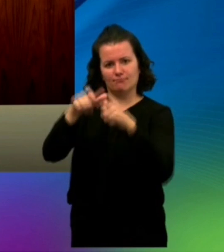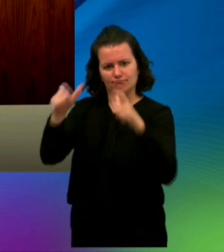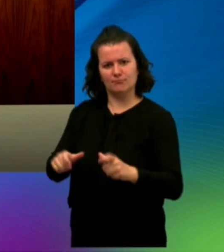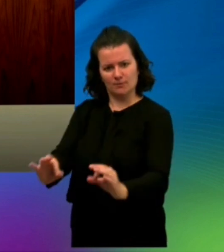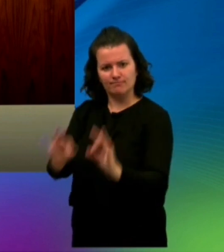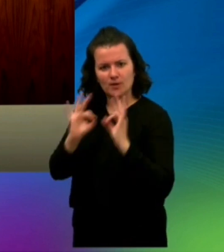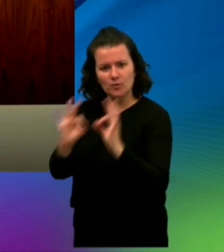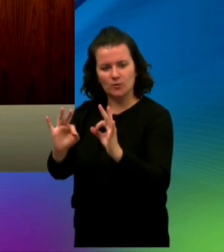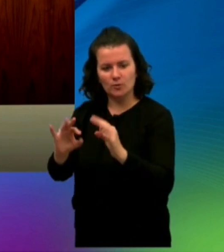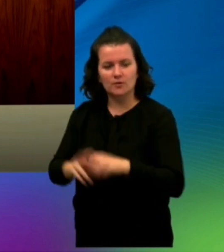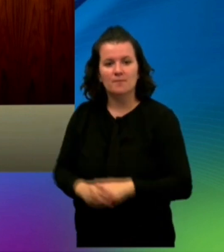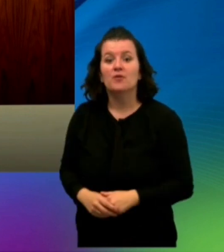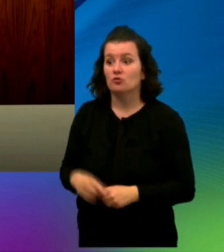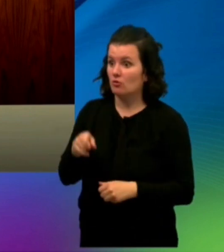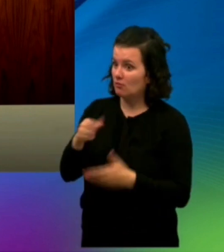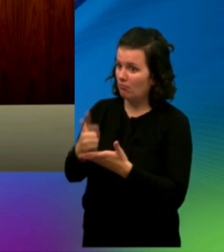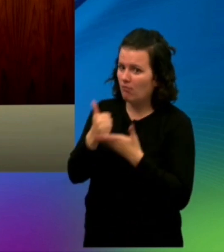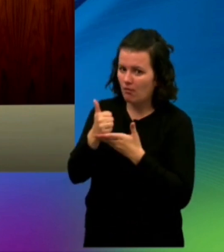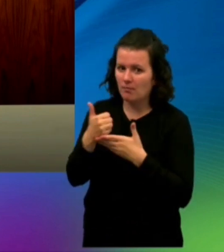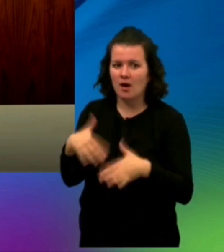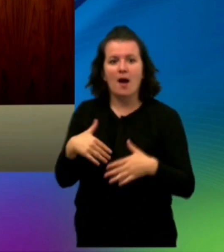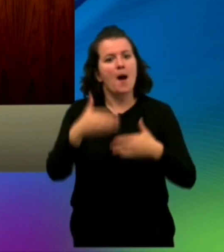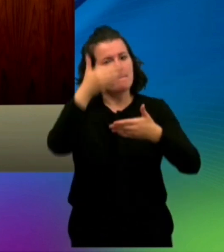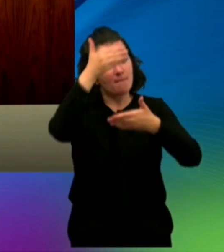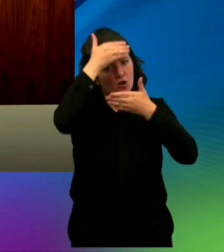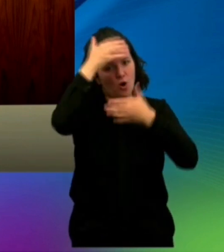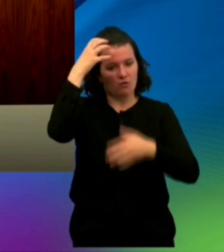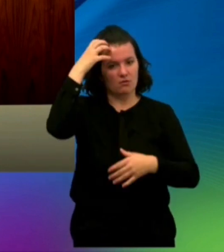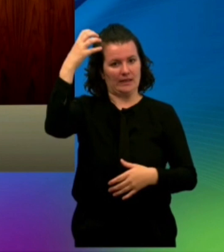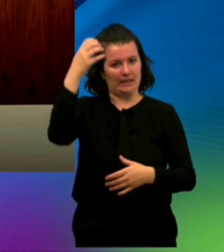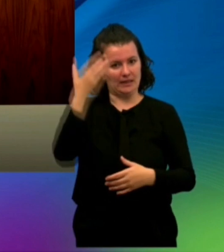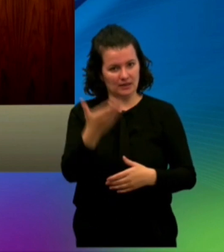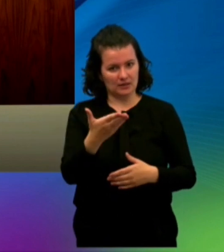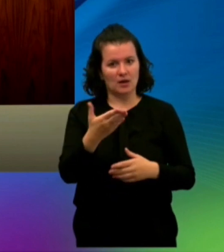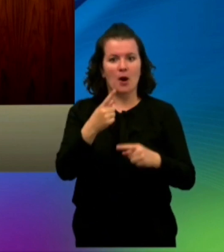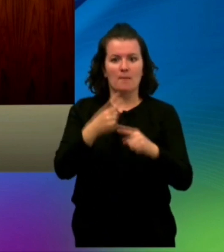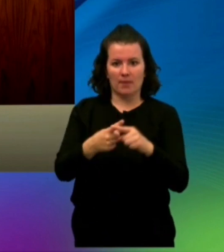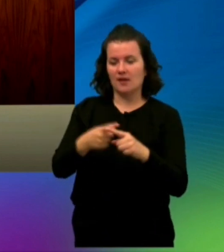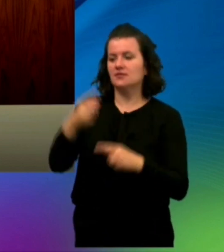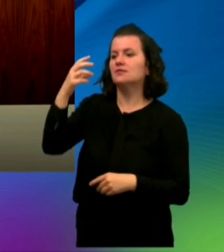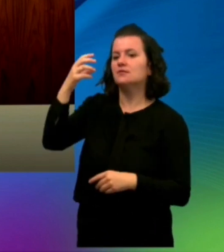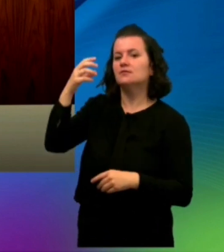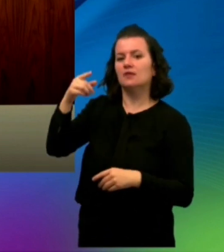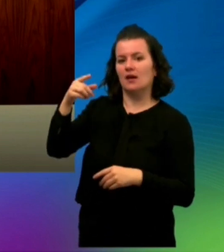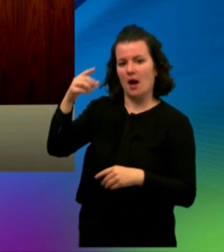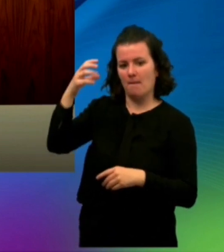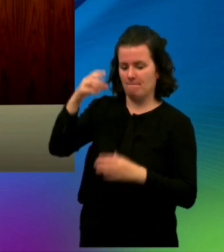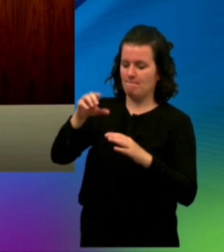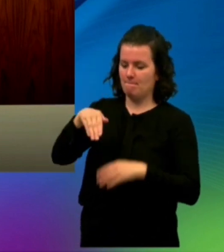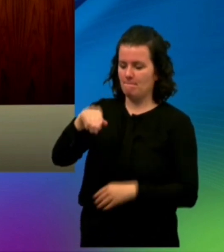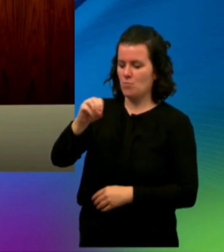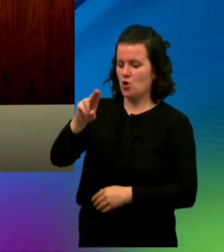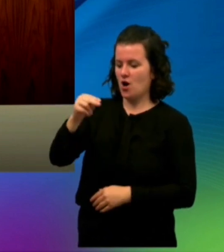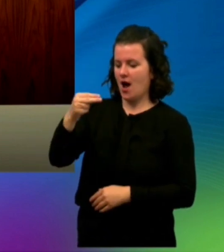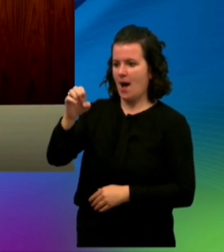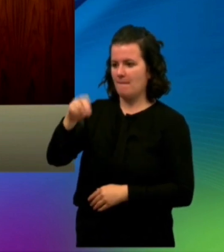وبتوجيهات من صاحب الجلالة الملك محمد السادس عملت على إرساء سياسة عمومية ناجعة تستجيب